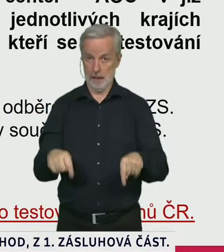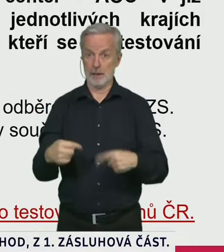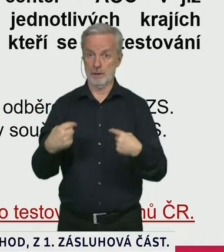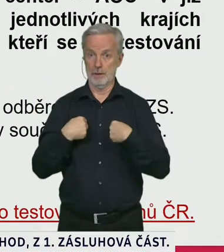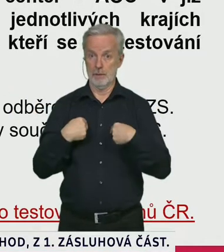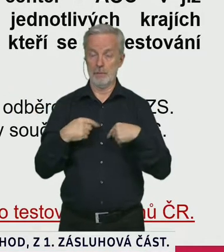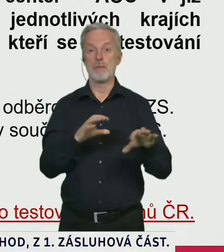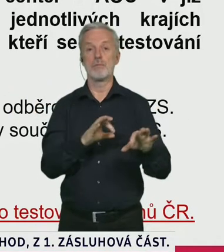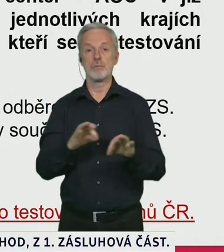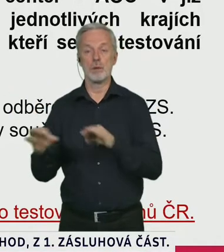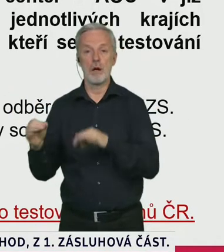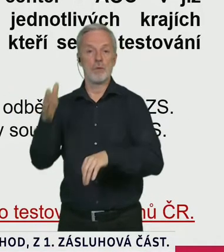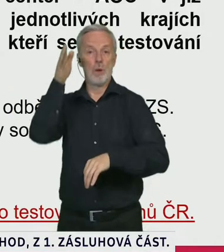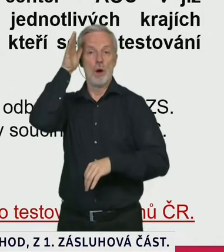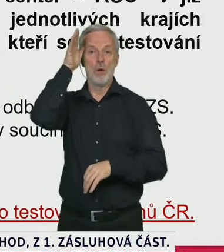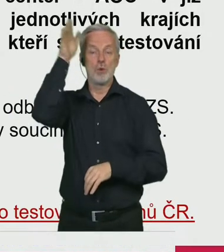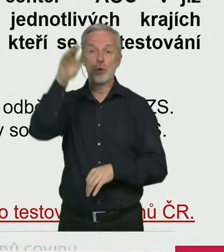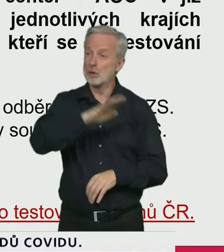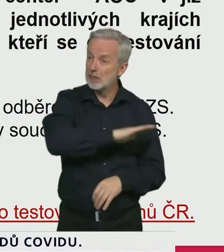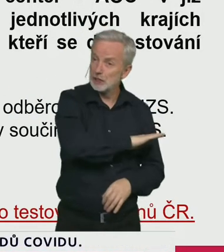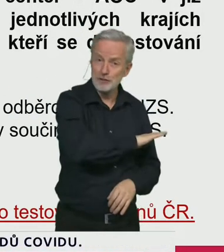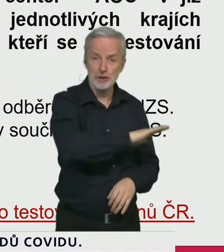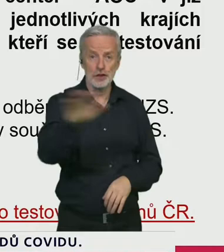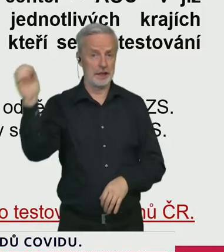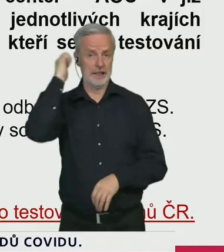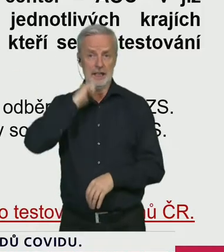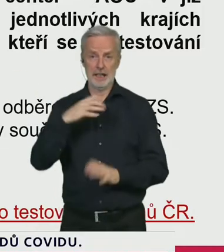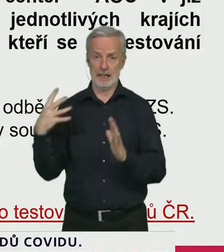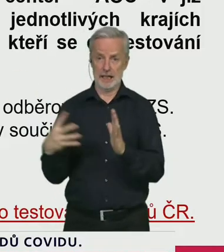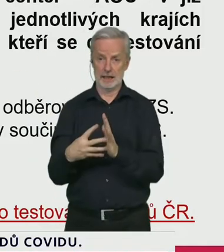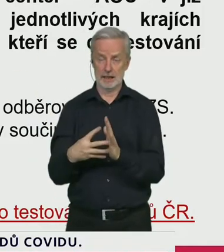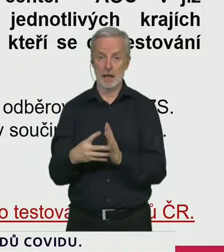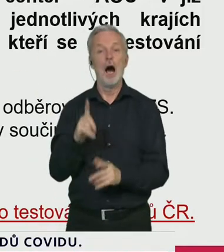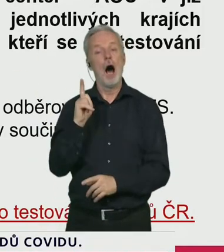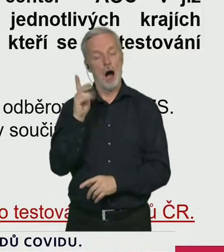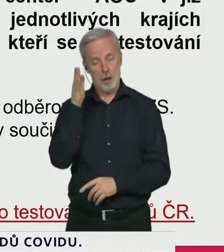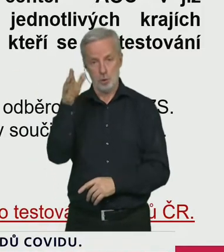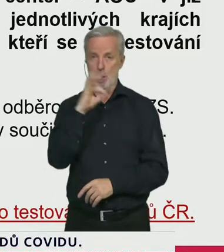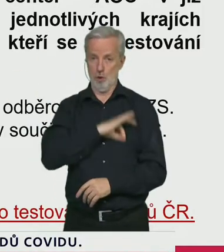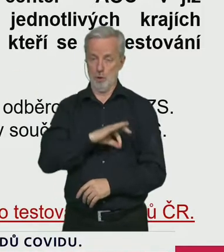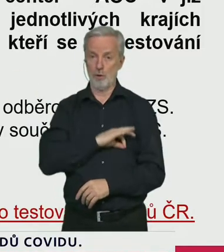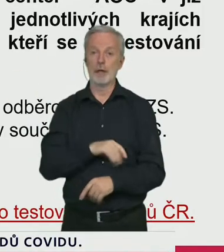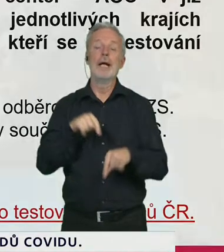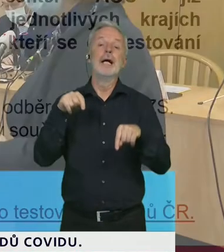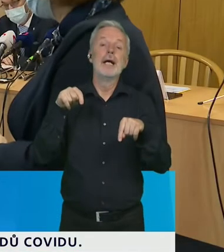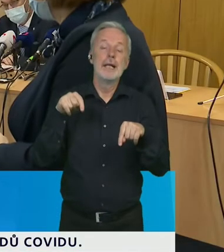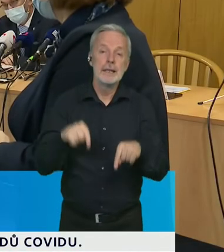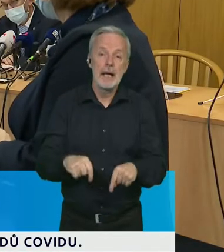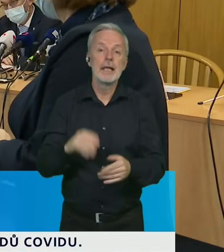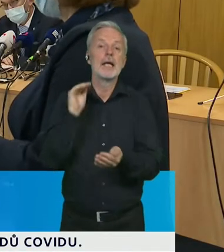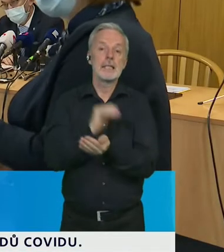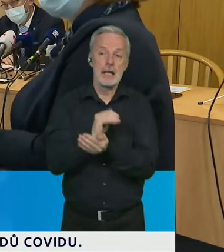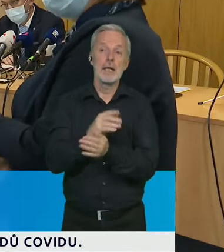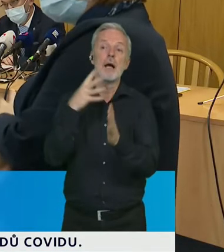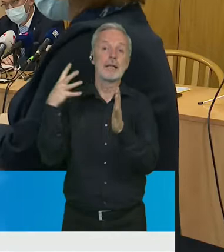dobrovolného preventivního testování, protože my jsme přesně teď v půlce testování učitelů